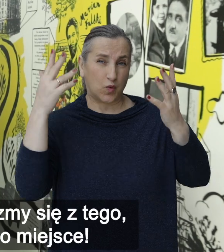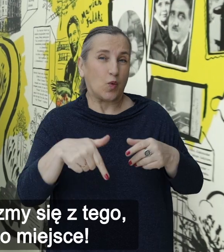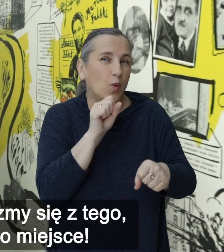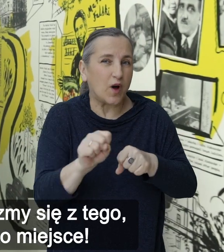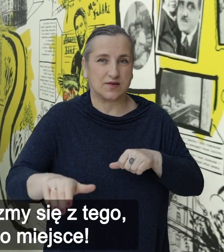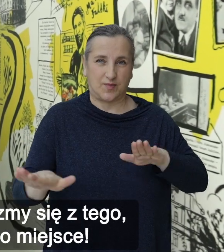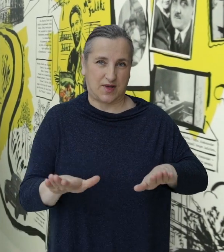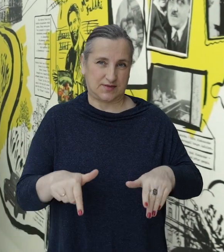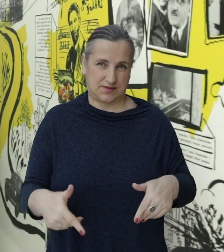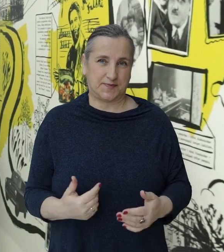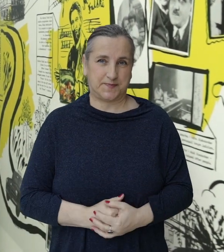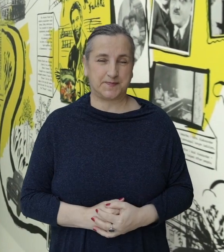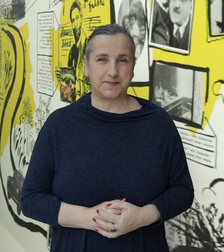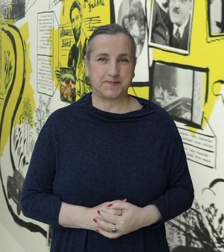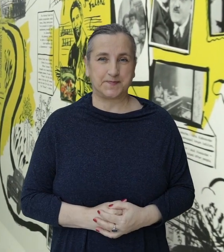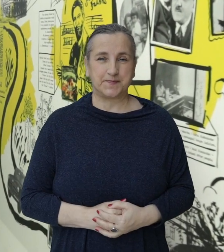miejsce.